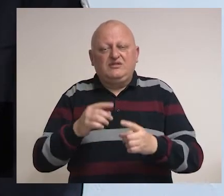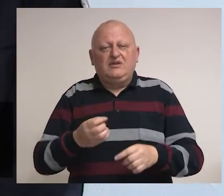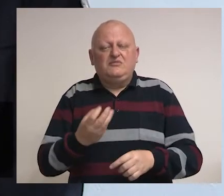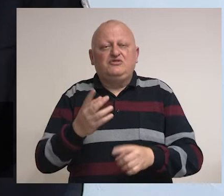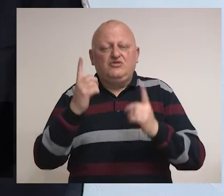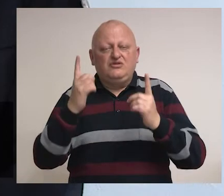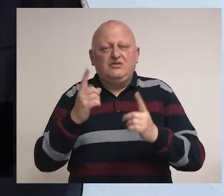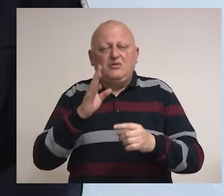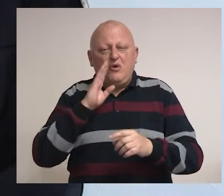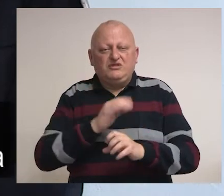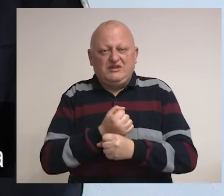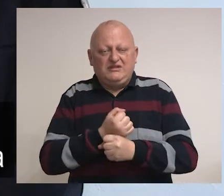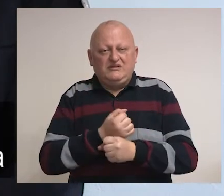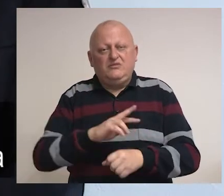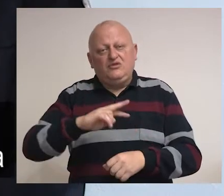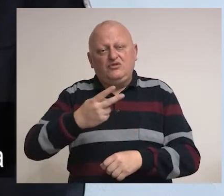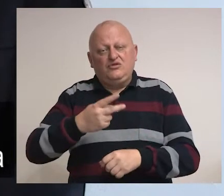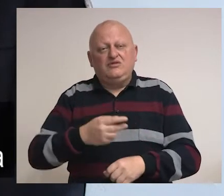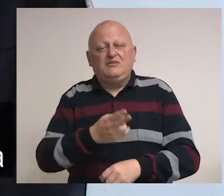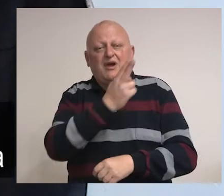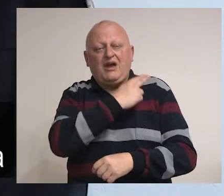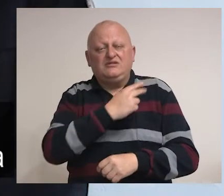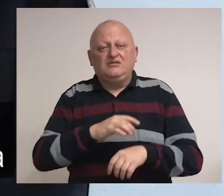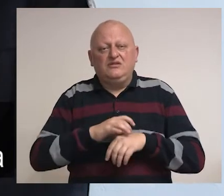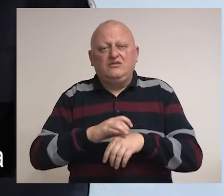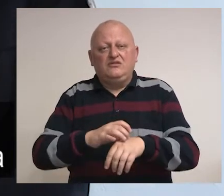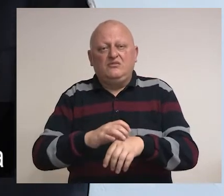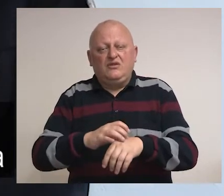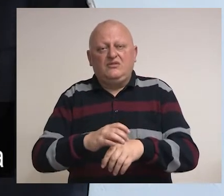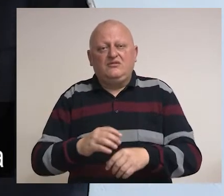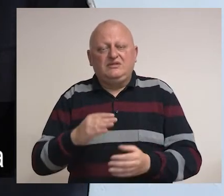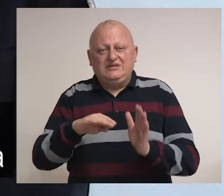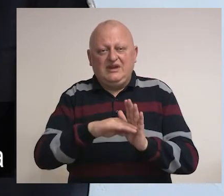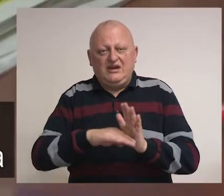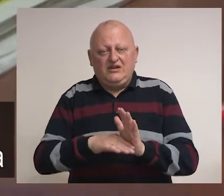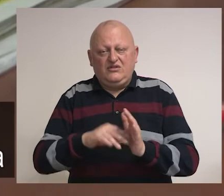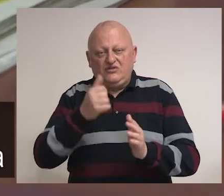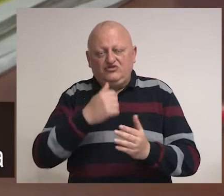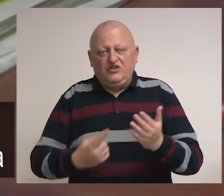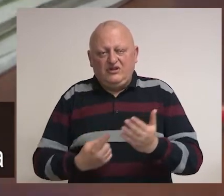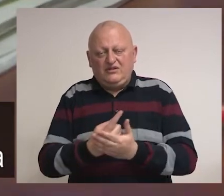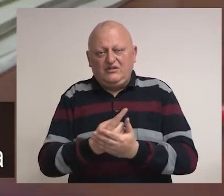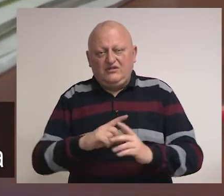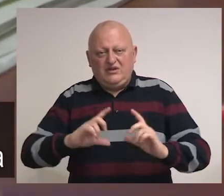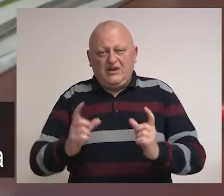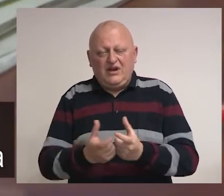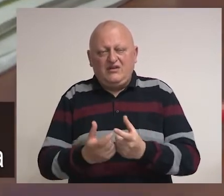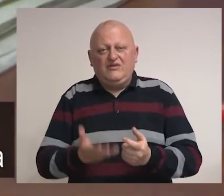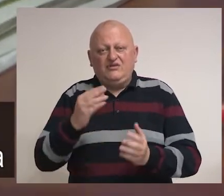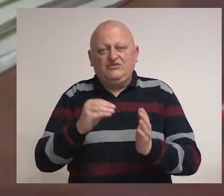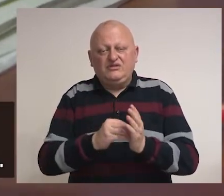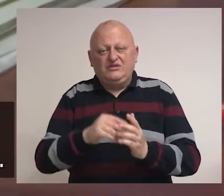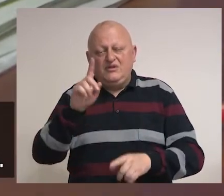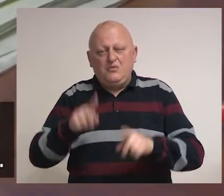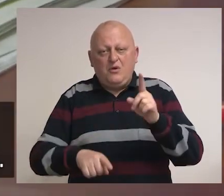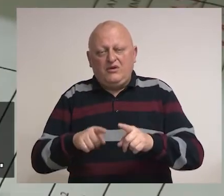distrikta BiH i drugim agencijama za sprovođenje zakona. Što je rezultiralo hapšenjima većeg broja